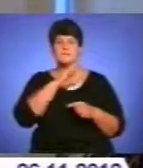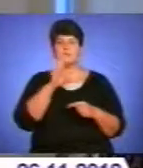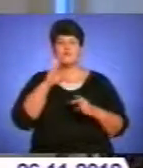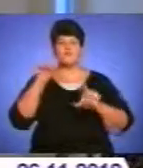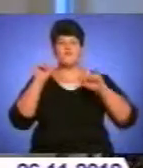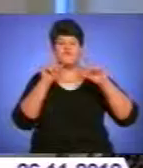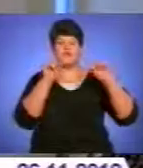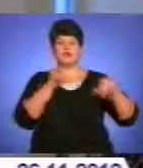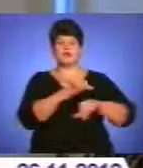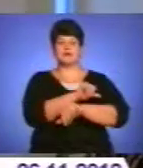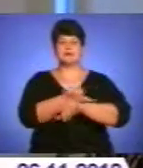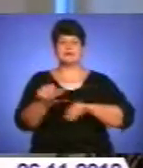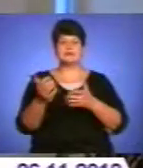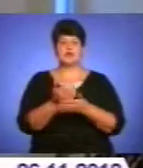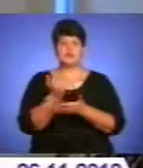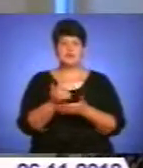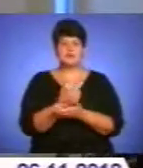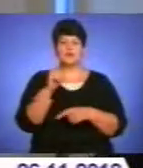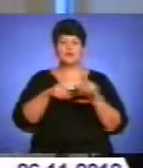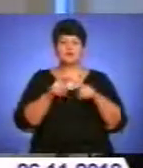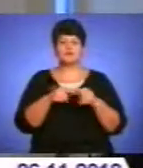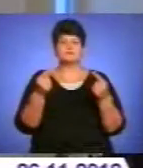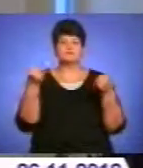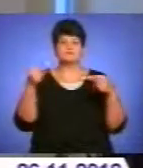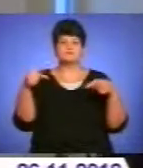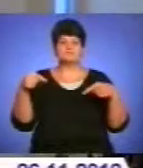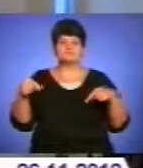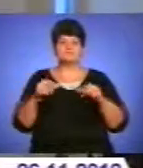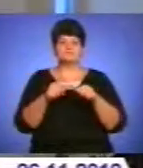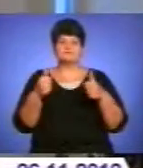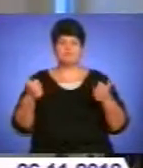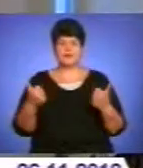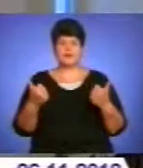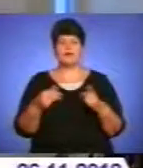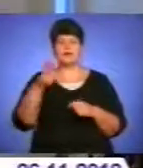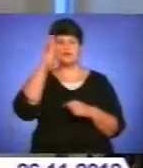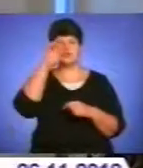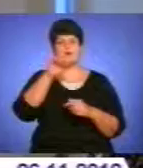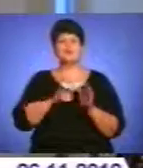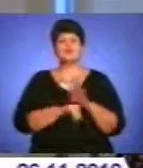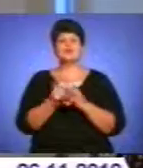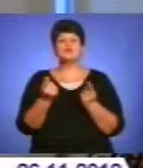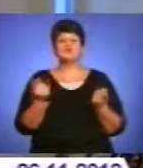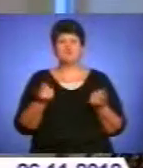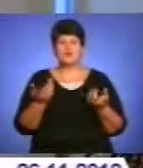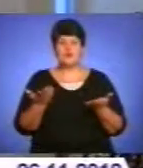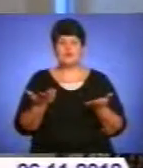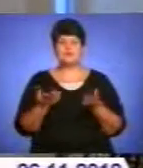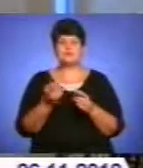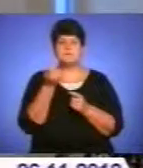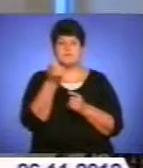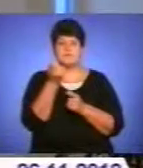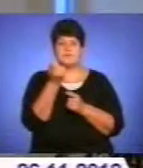десь на заробітки. І родини розпадаються як такі. А держава починається з найменшої ячеечки